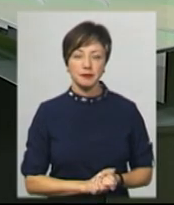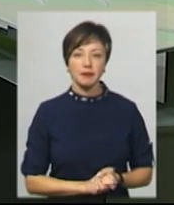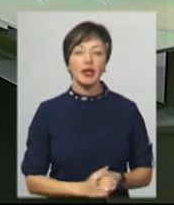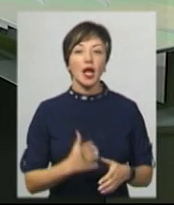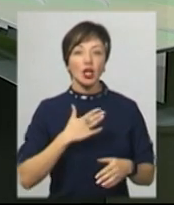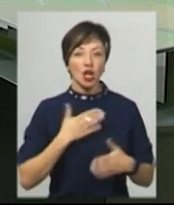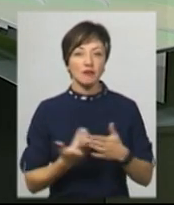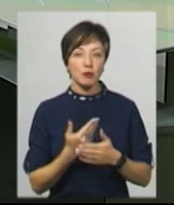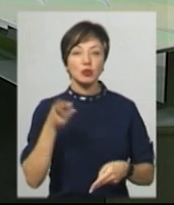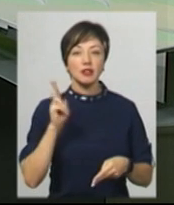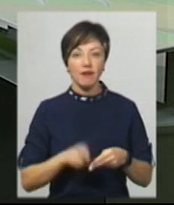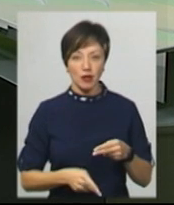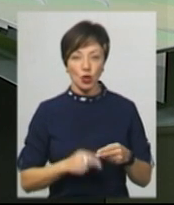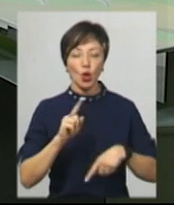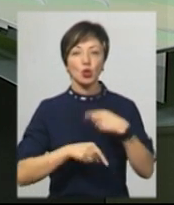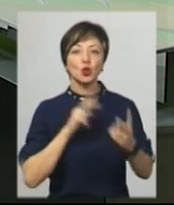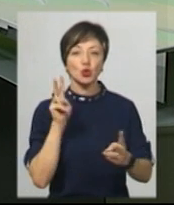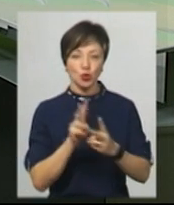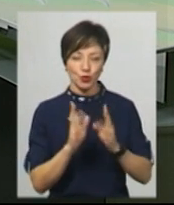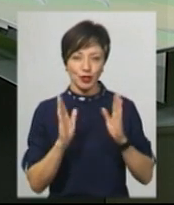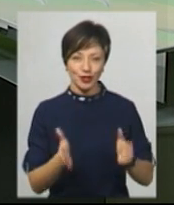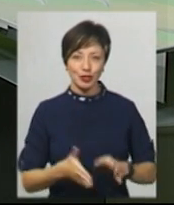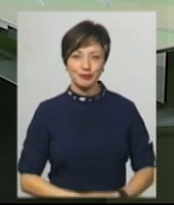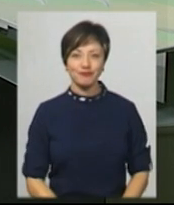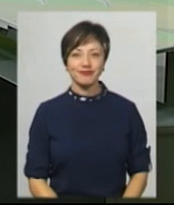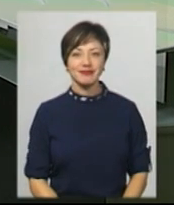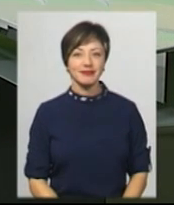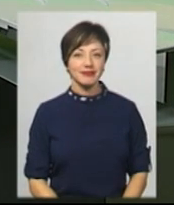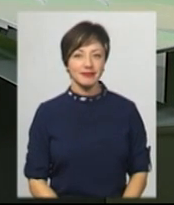Наш випуск на цьому завершений. До зустрічі о 20.30.